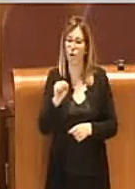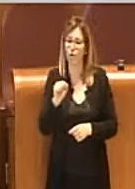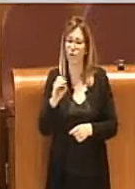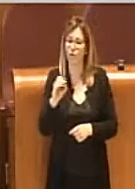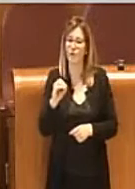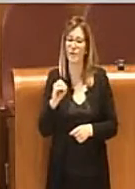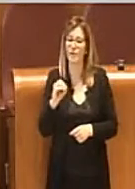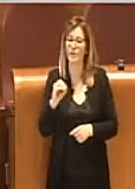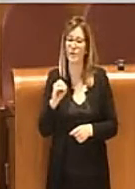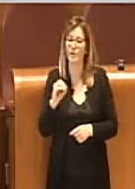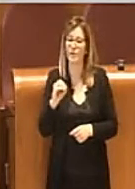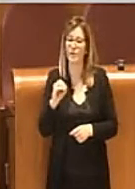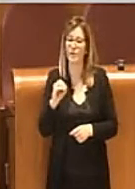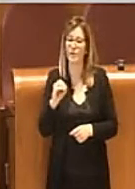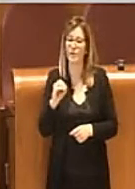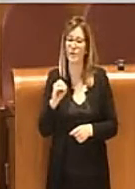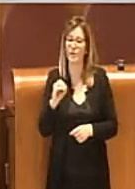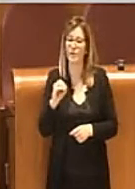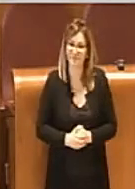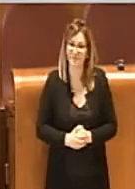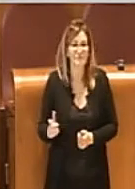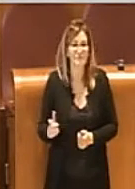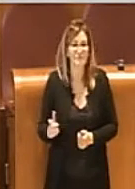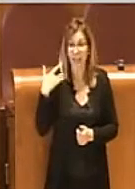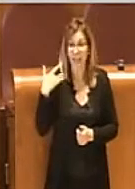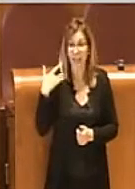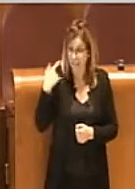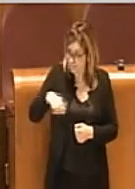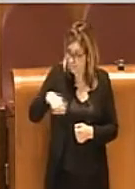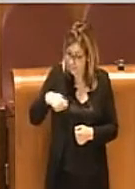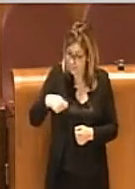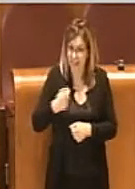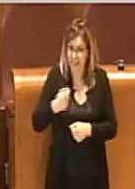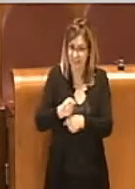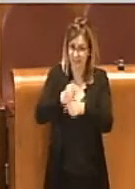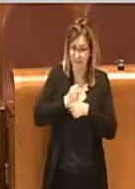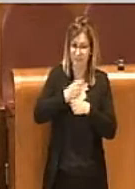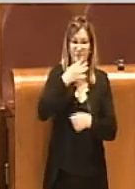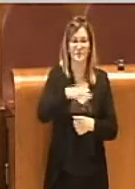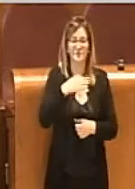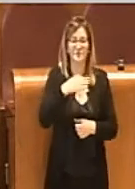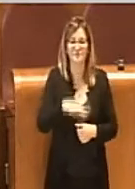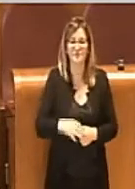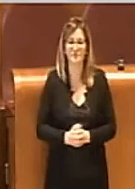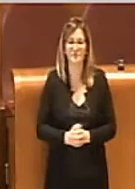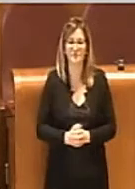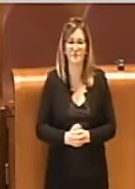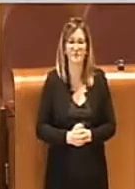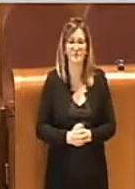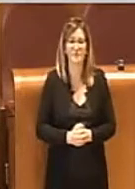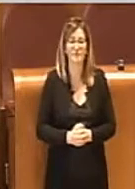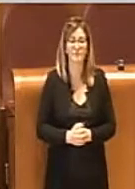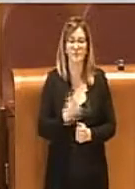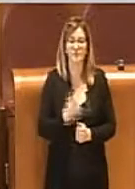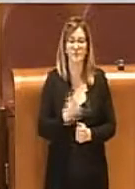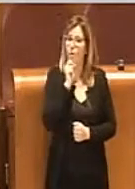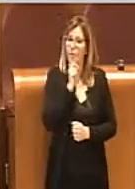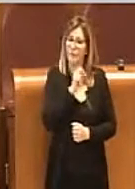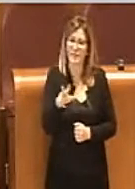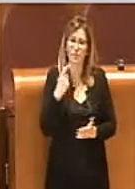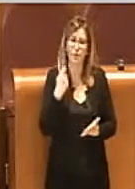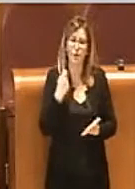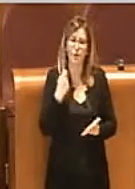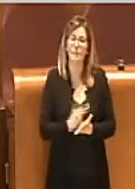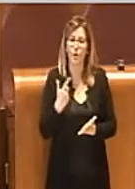Sì, grazie Presidente per la parola. Innanzitutto un messaggio, un messaggio importante